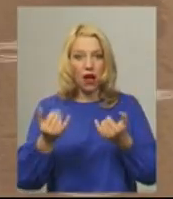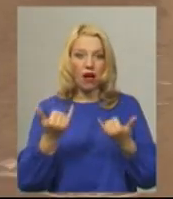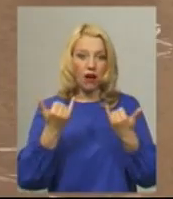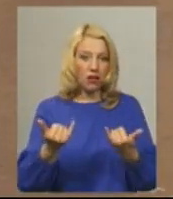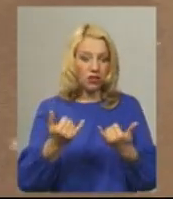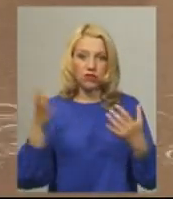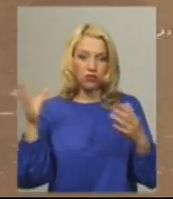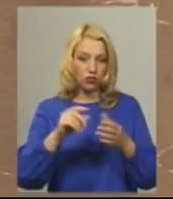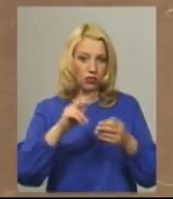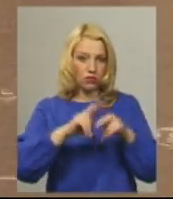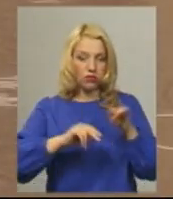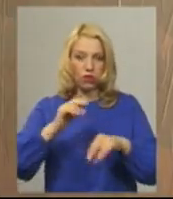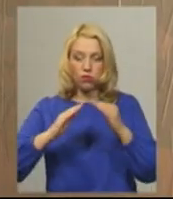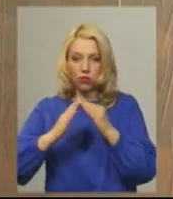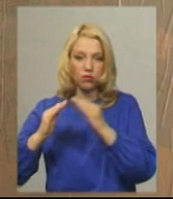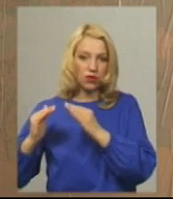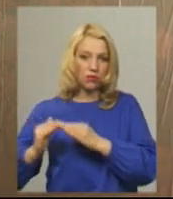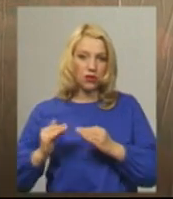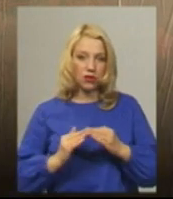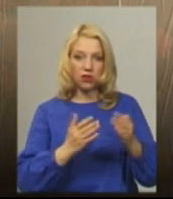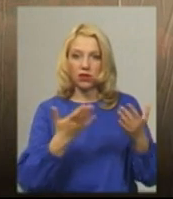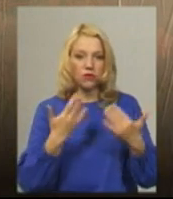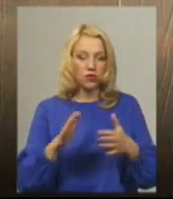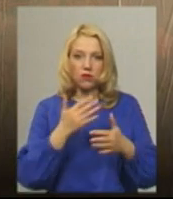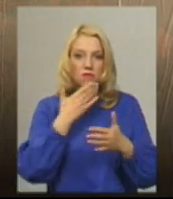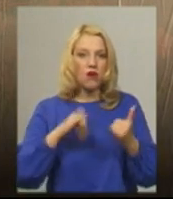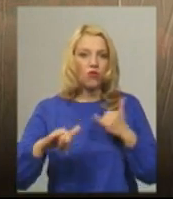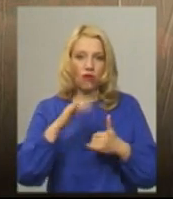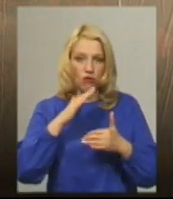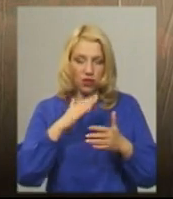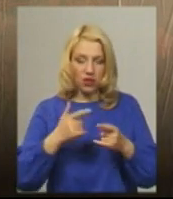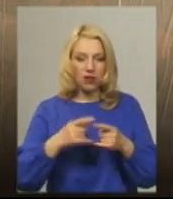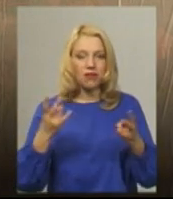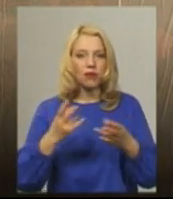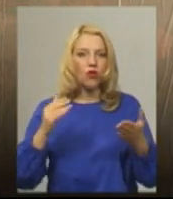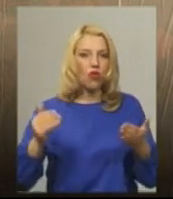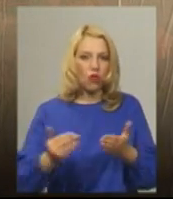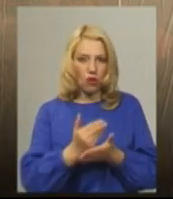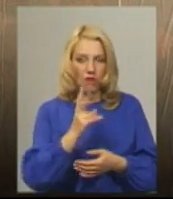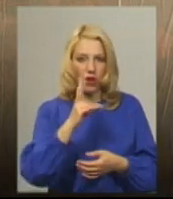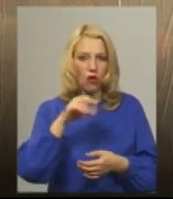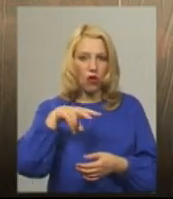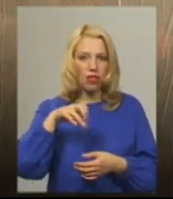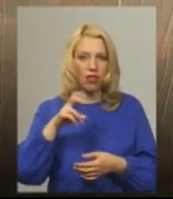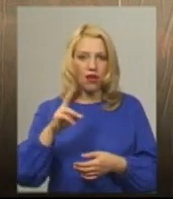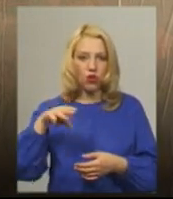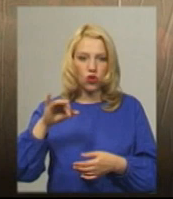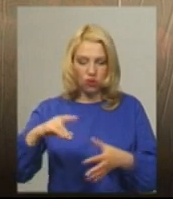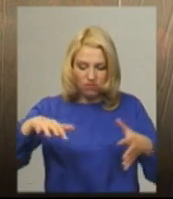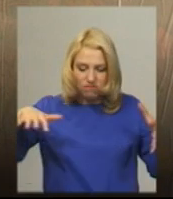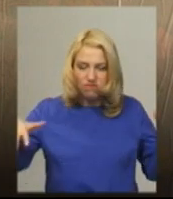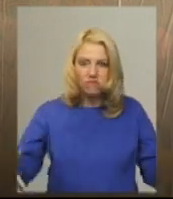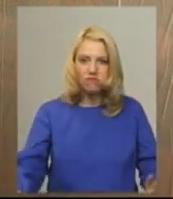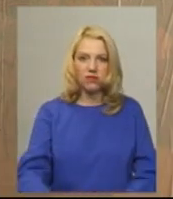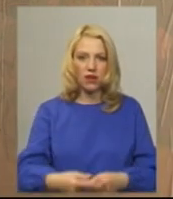вулиць у Хмельницькому, потрібно будувати новий колектор. Великого діаметра, десь не менше півтора або два колектора по